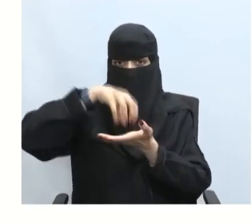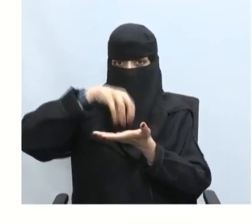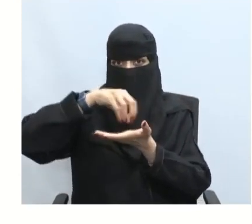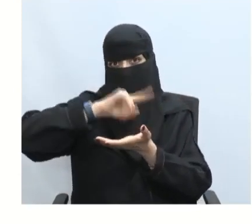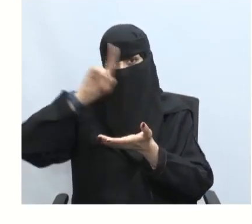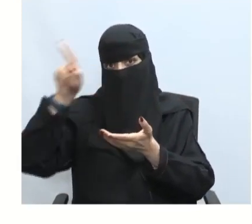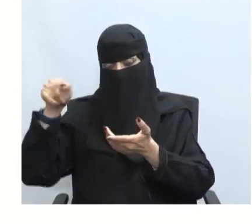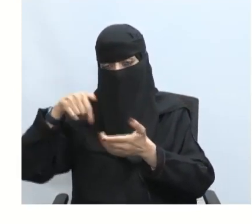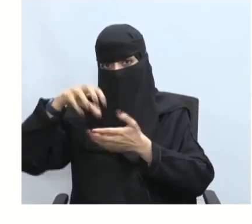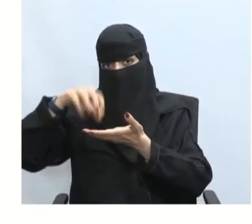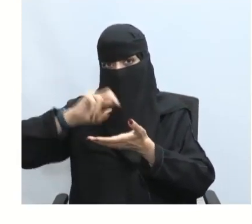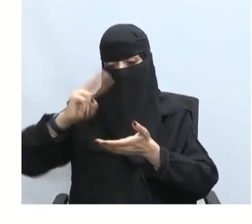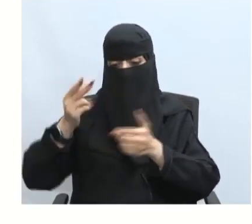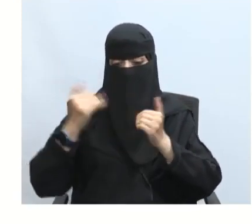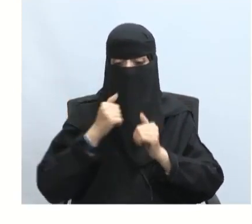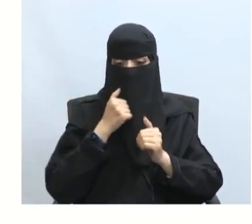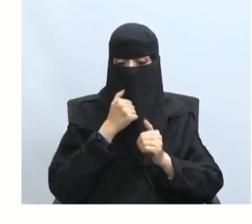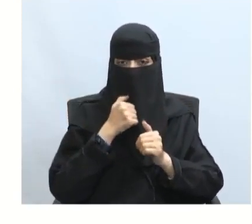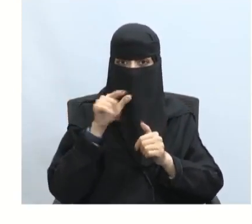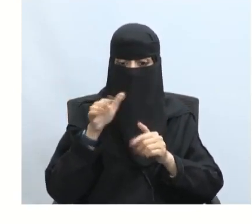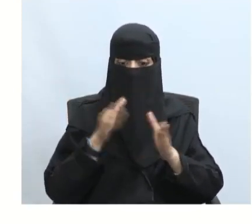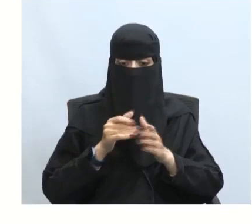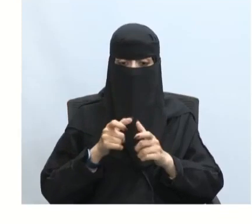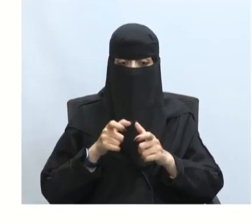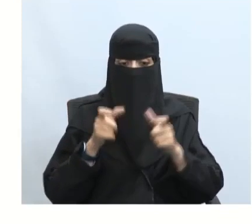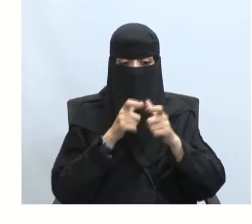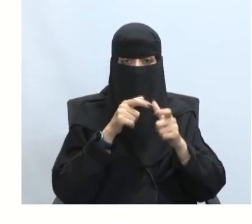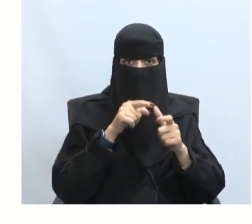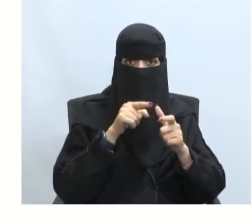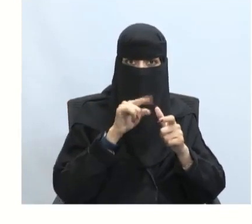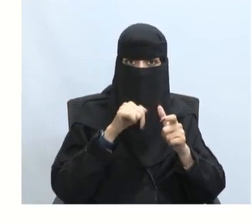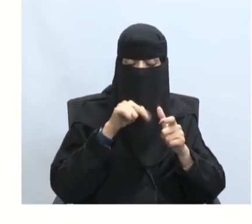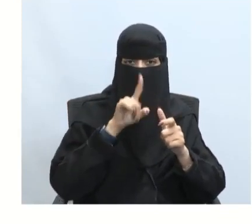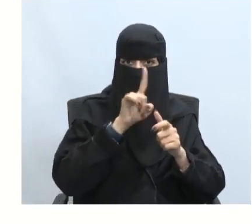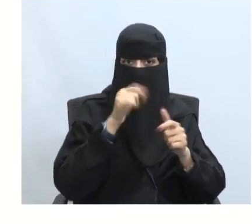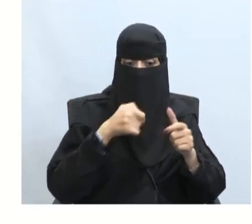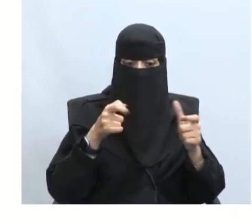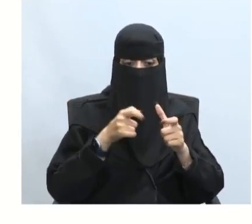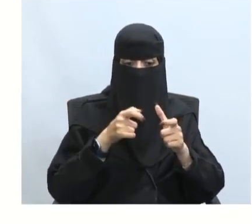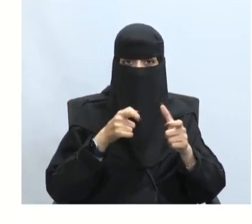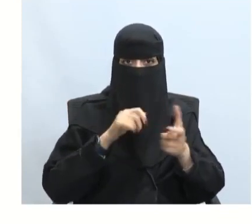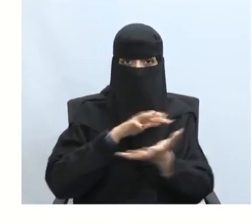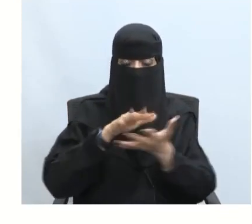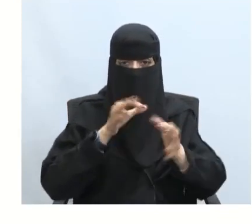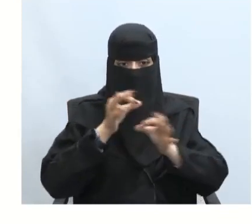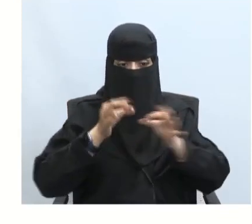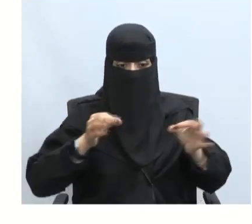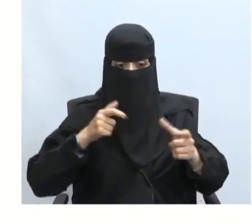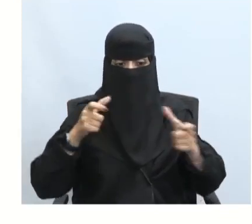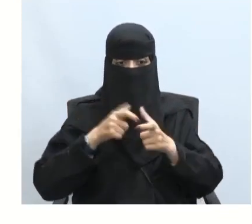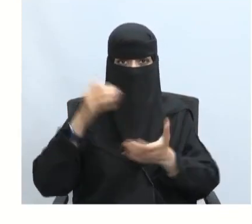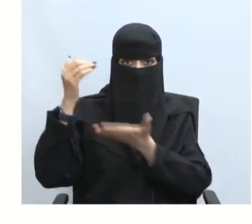الأصلي إلى بلد آخر مجموعة باء أزمة سياسية أزمة اقتصادية أزمة